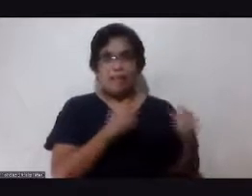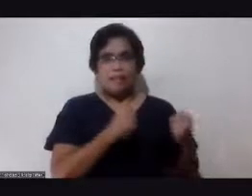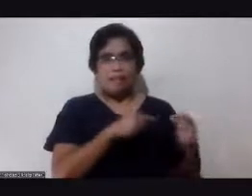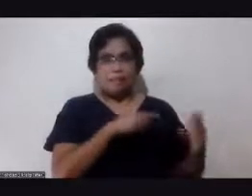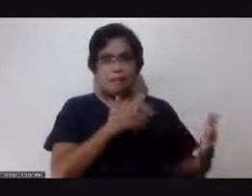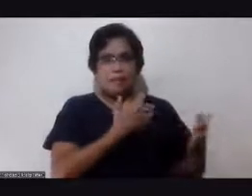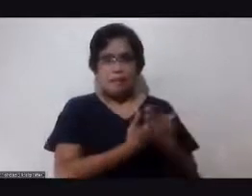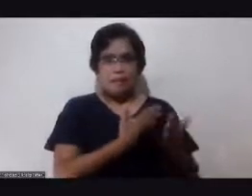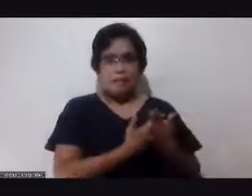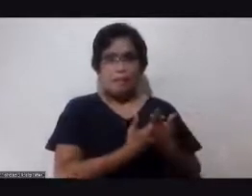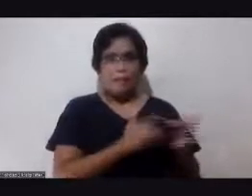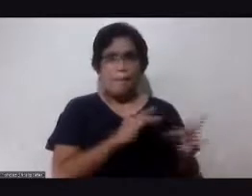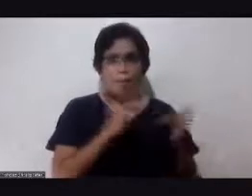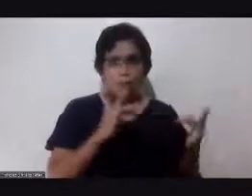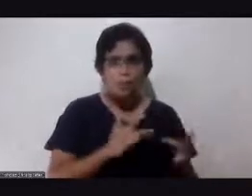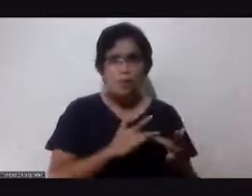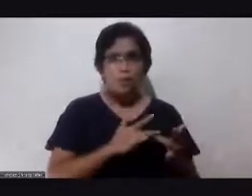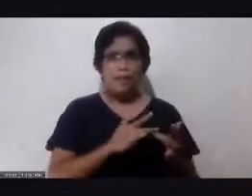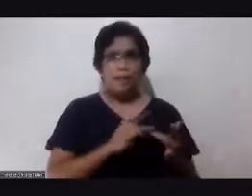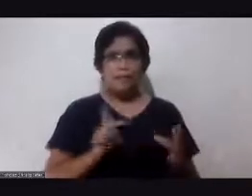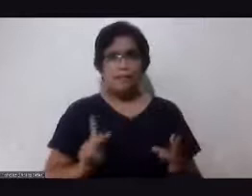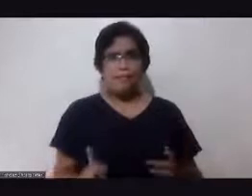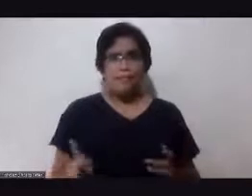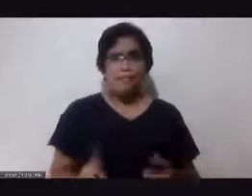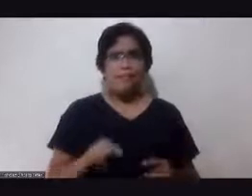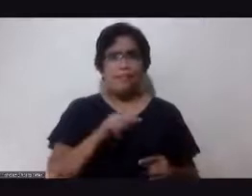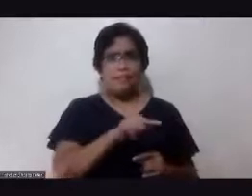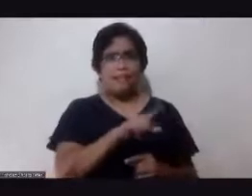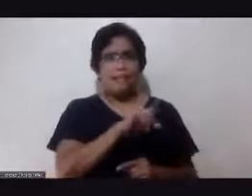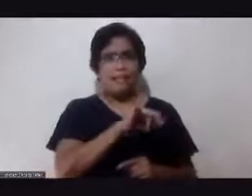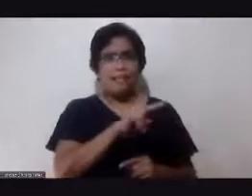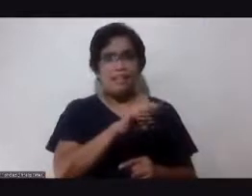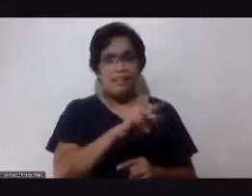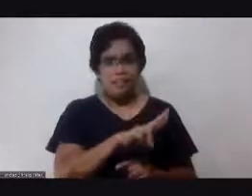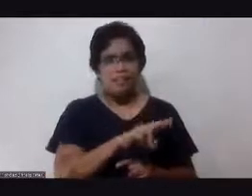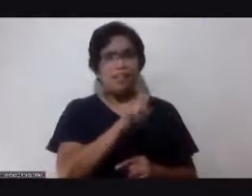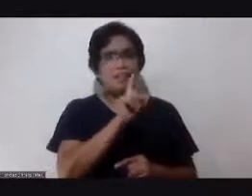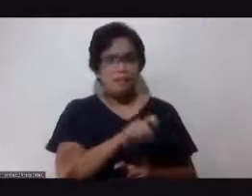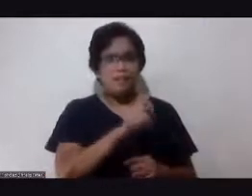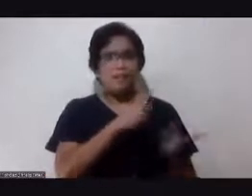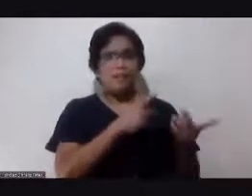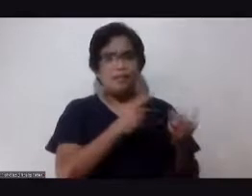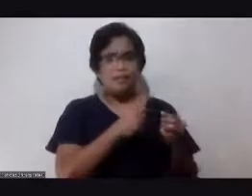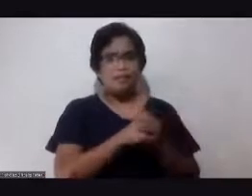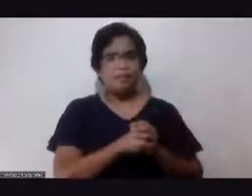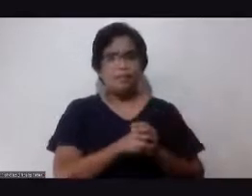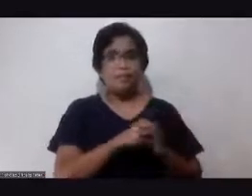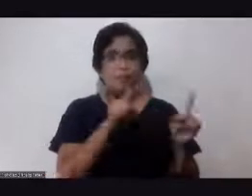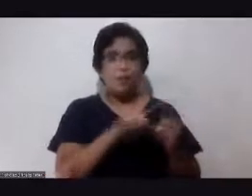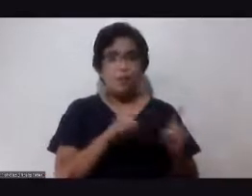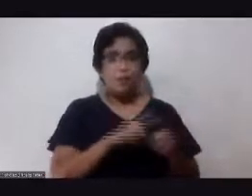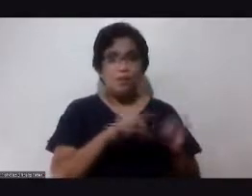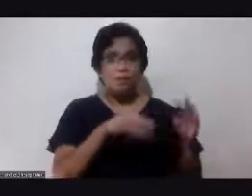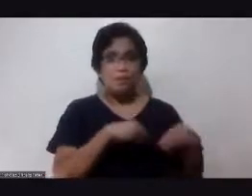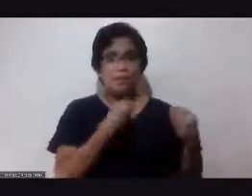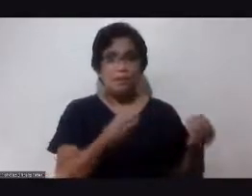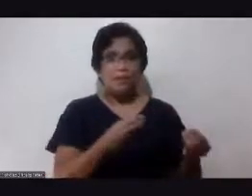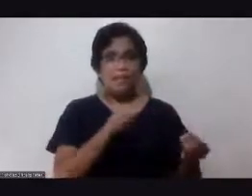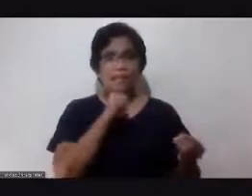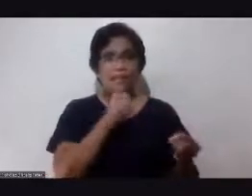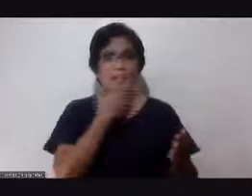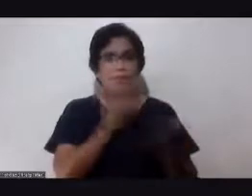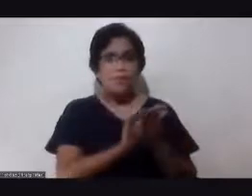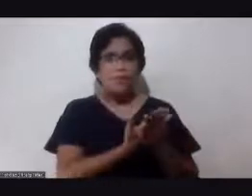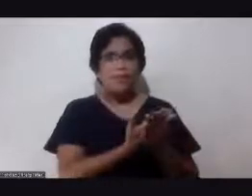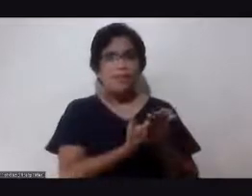ng aking kidney, ng aking liver. Eh, yun ang gagawin natin. At yung mga magbibigay ng hindi magandang kalakasan at